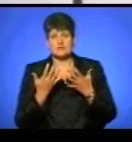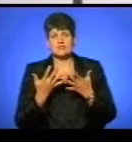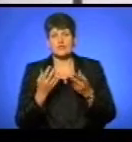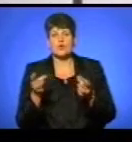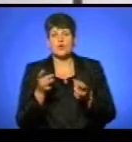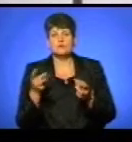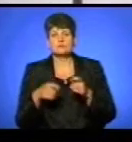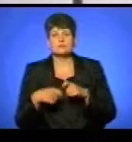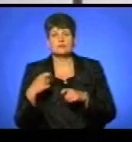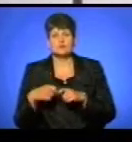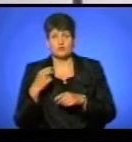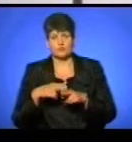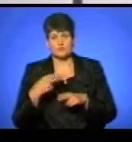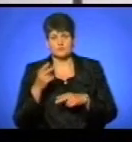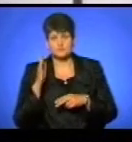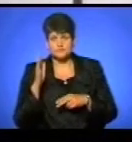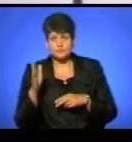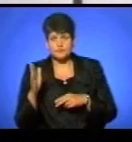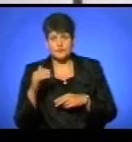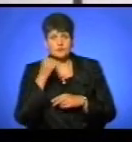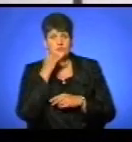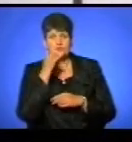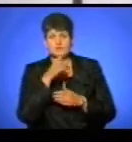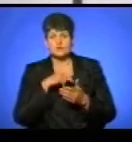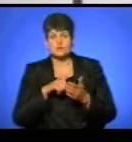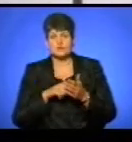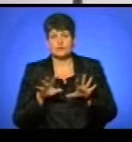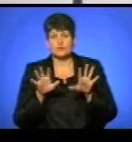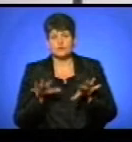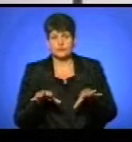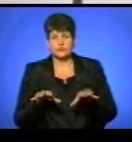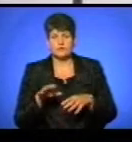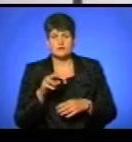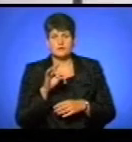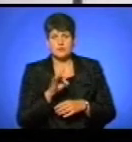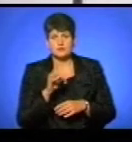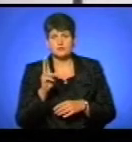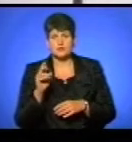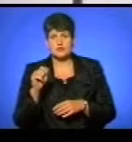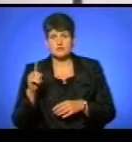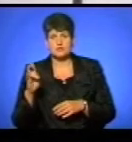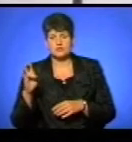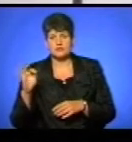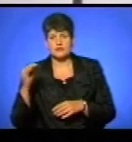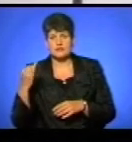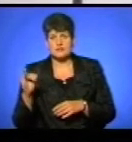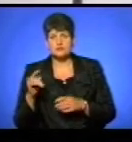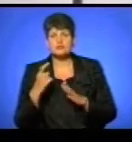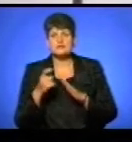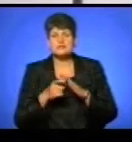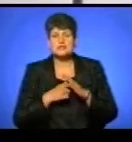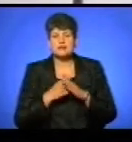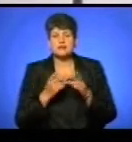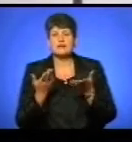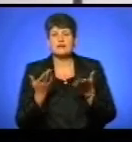збитків, які вони відшкодують. Ми зателефонували міському голові Лановець, Роману Казновецькому та керівнику Лановецького автодорожчого, щоб дізнатися,